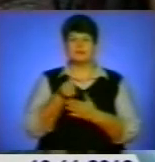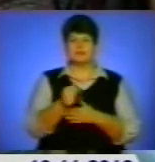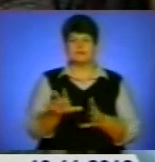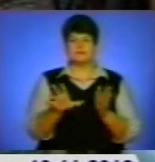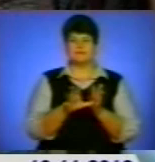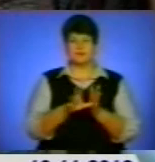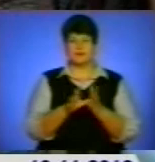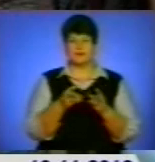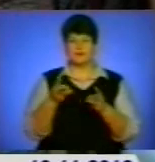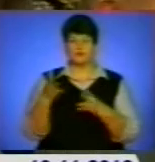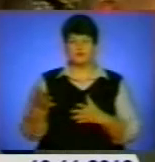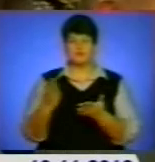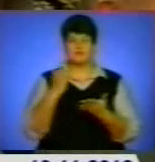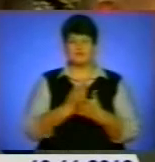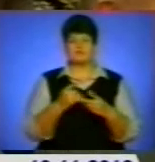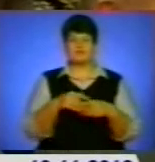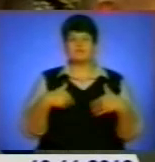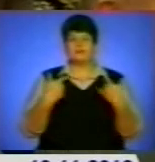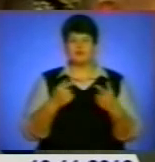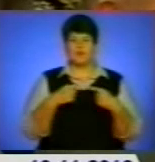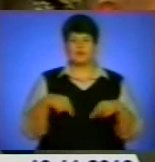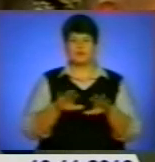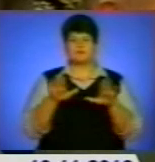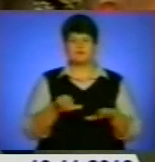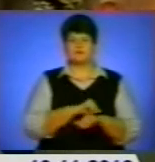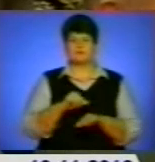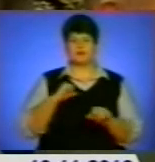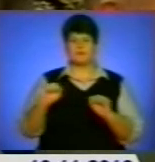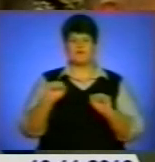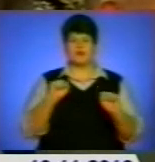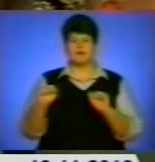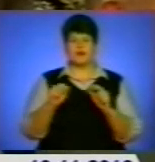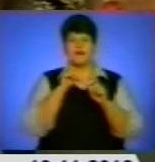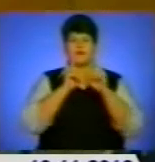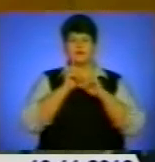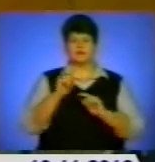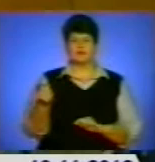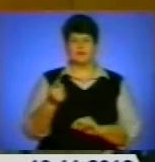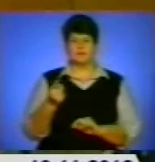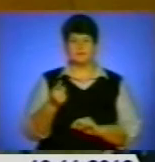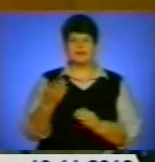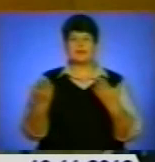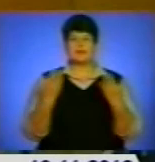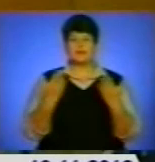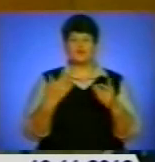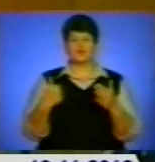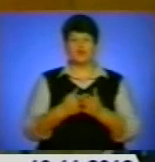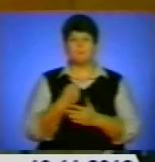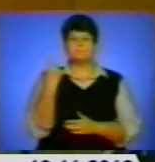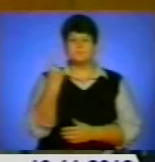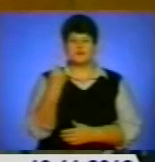Йдеться у зверненні обласної асоціації органів місцевого самоврядування Ради Тернопільщини. Якщо до 1 грудня